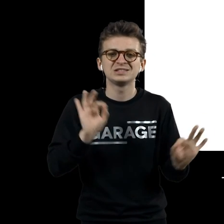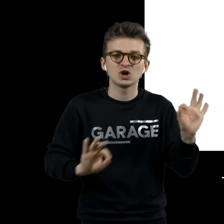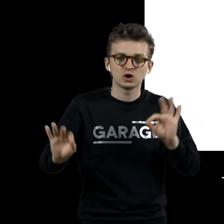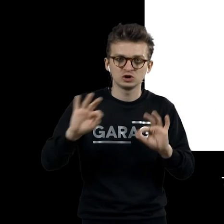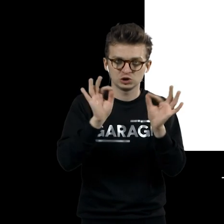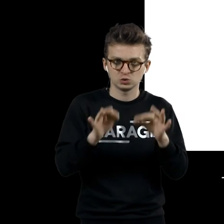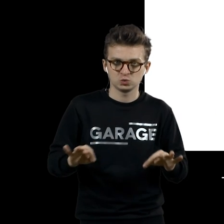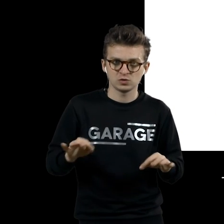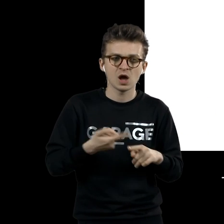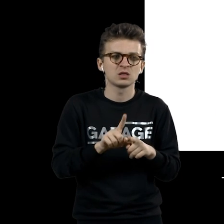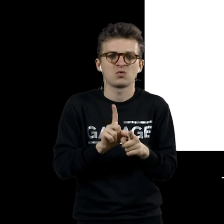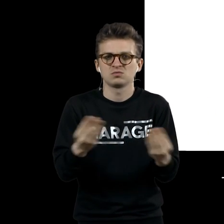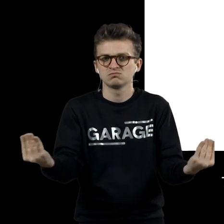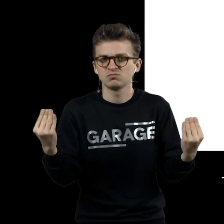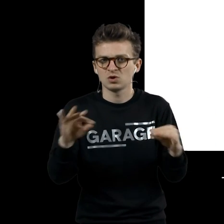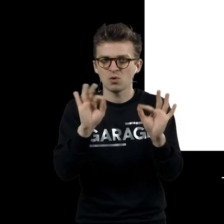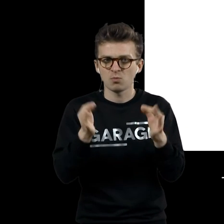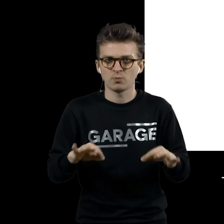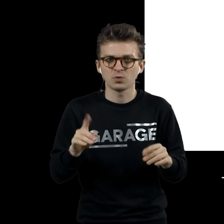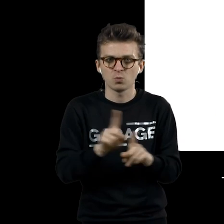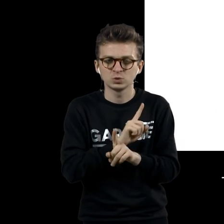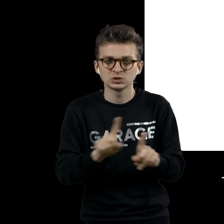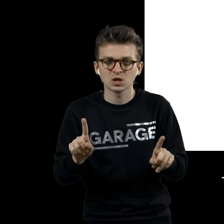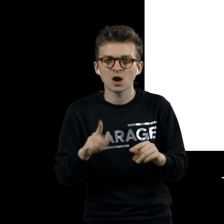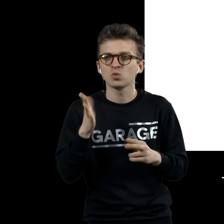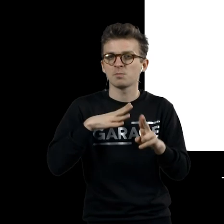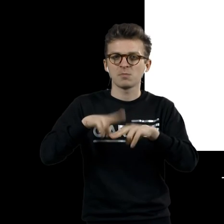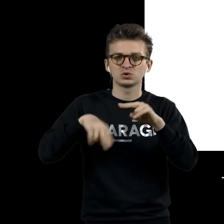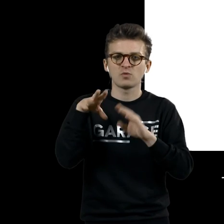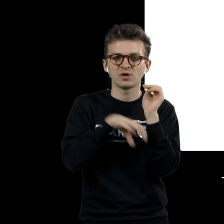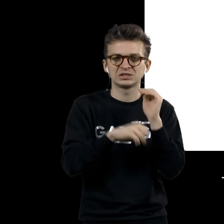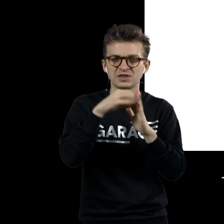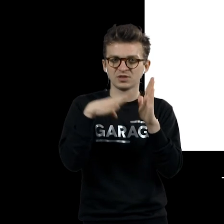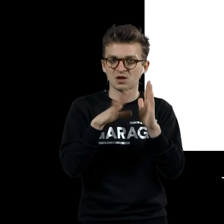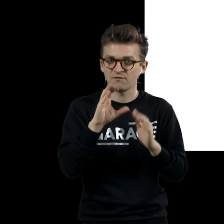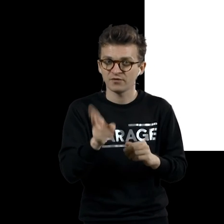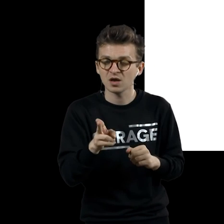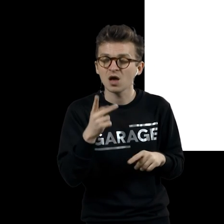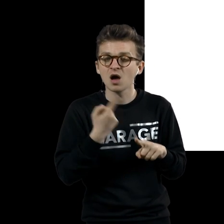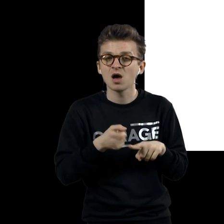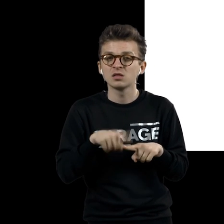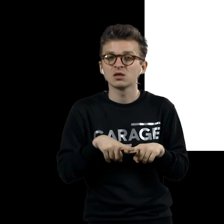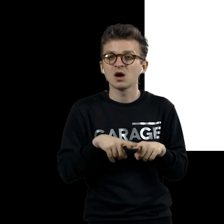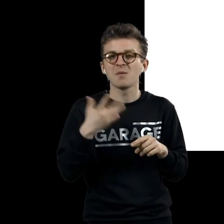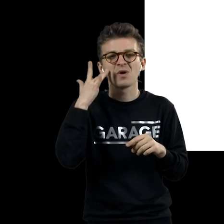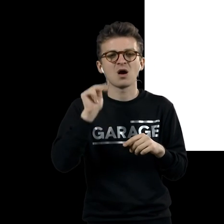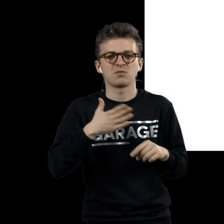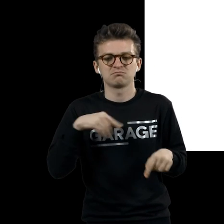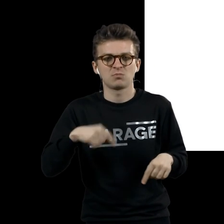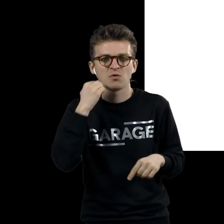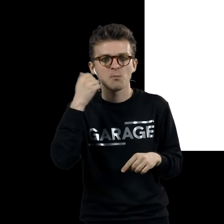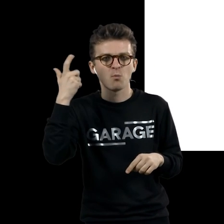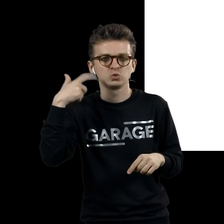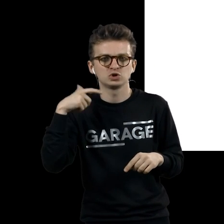Вот такой роскошный музей, построенный в конце XIX века, такой классический музей изящных искусств, типа Пушкинского музея, по